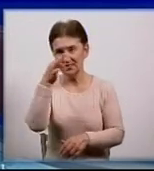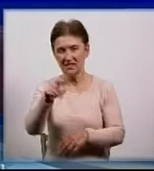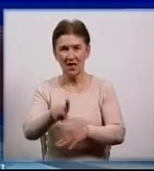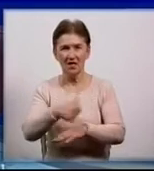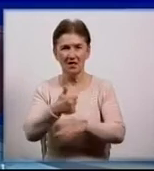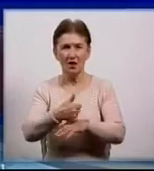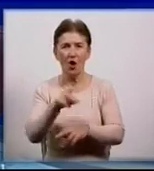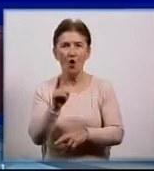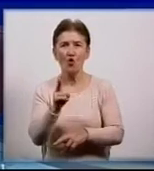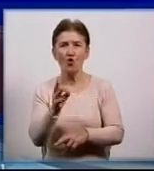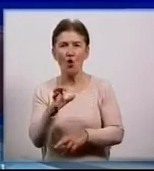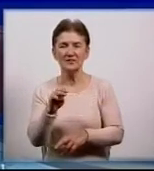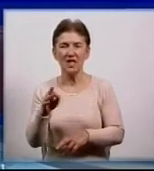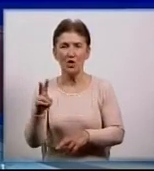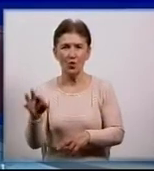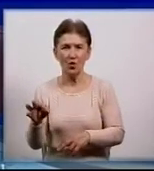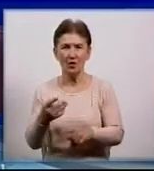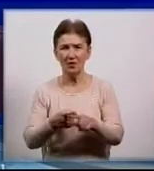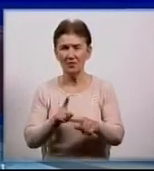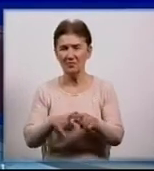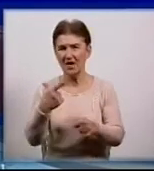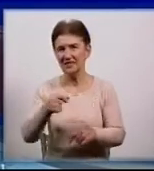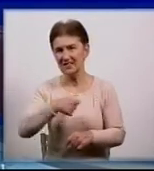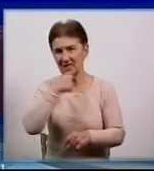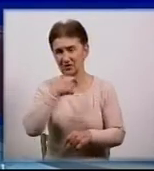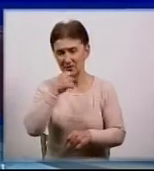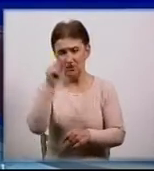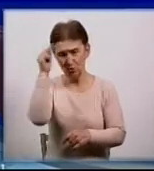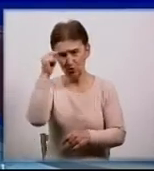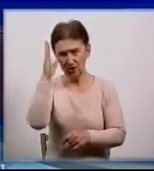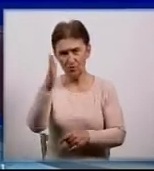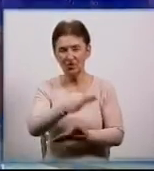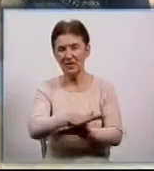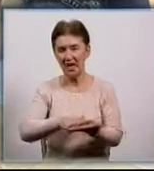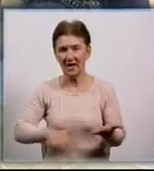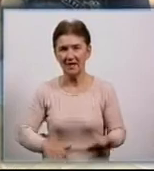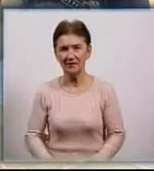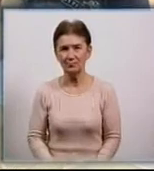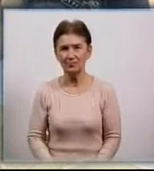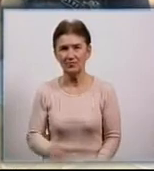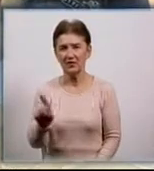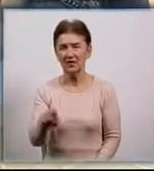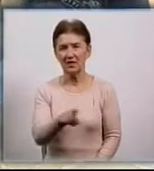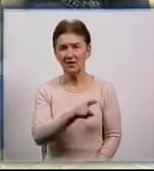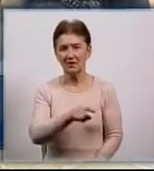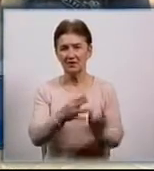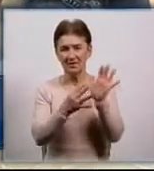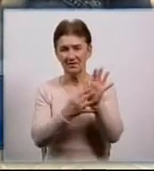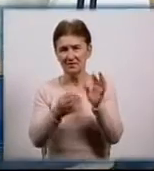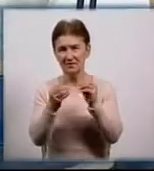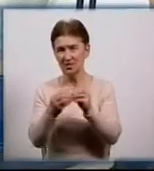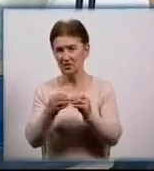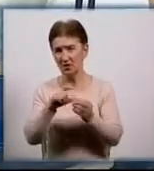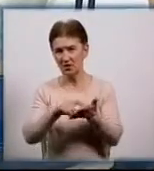міста Лариса Костенко. Де навчатимуться старшокласники далі, розкаже Інна Примак. Це учні єдиного 9 класу 3